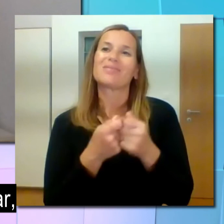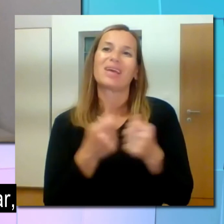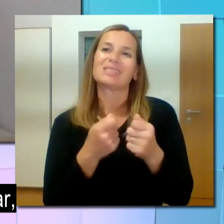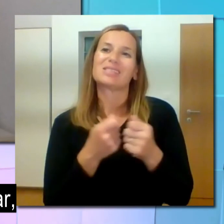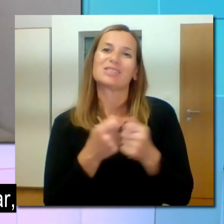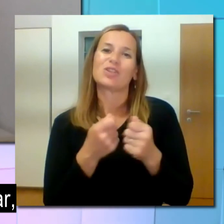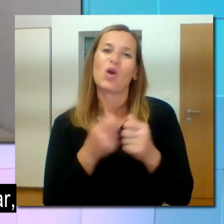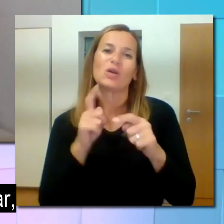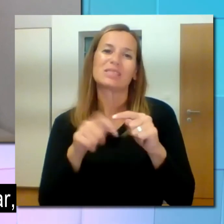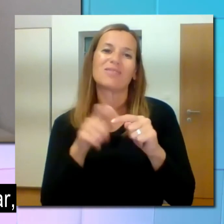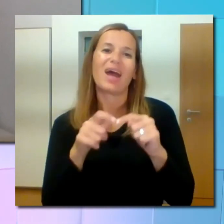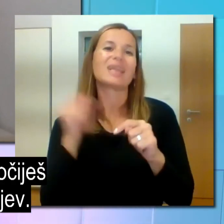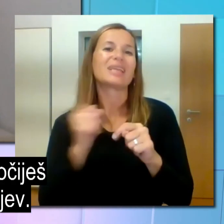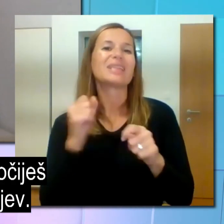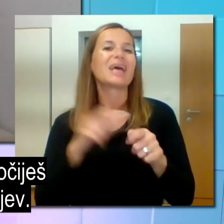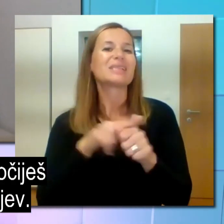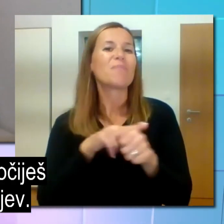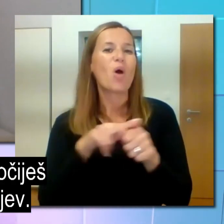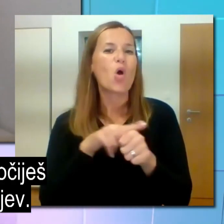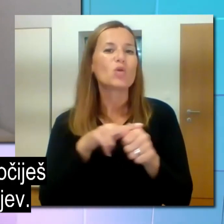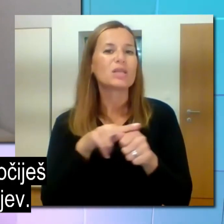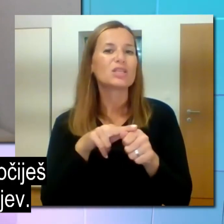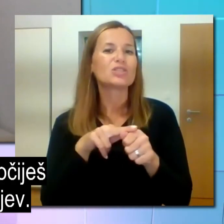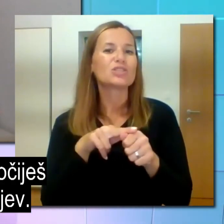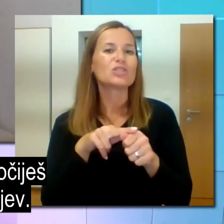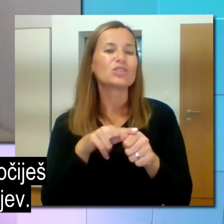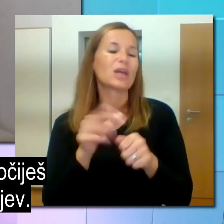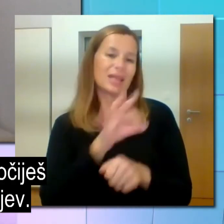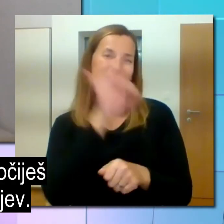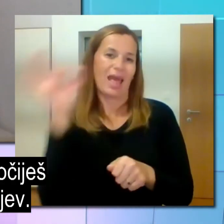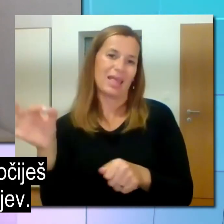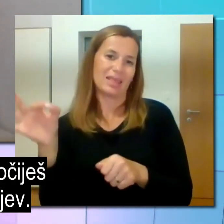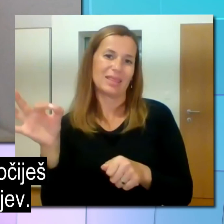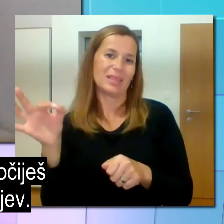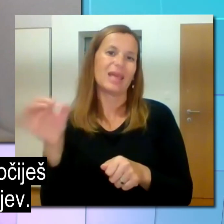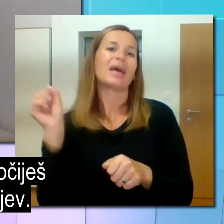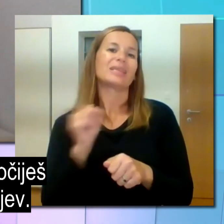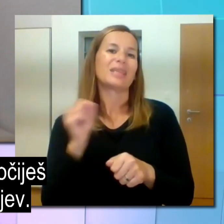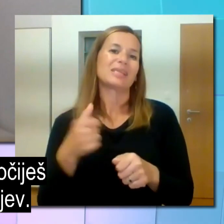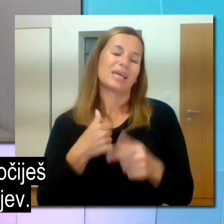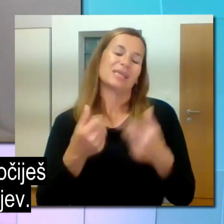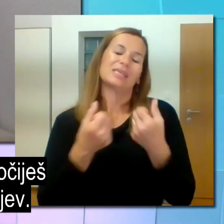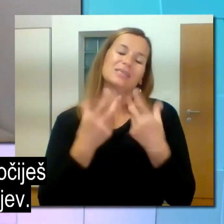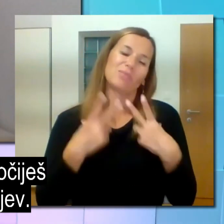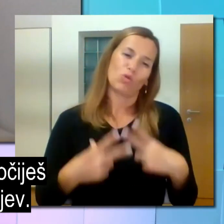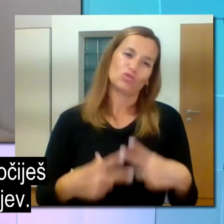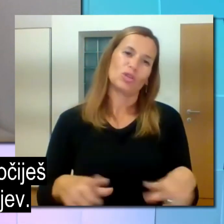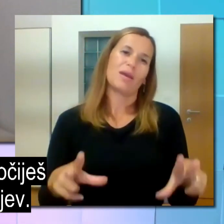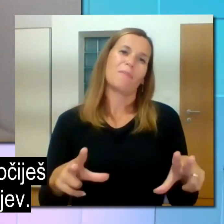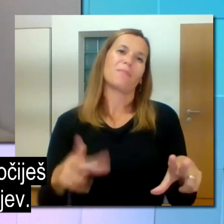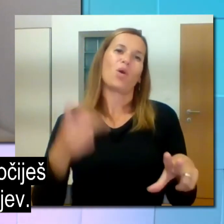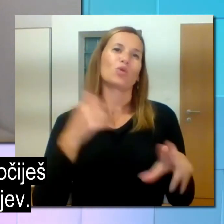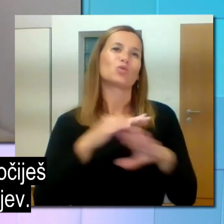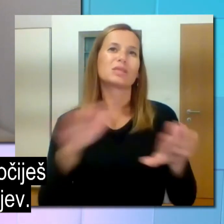brezvezno stvar, da zapolniš dana, da se spočiješ od